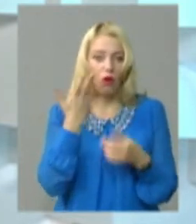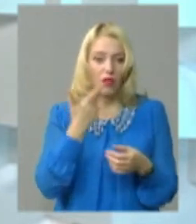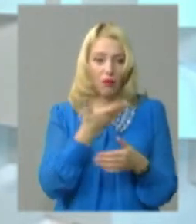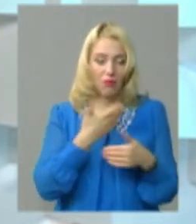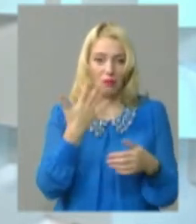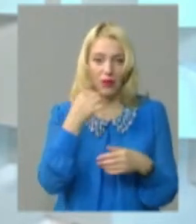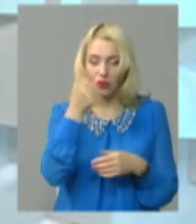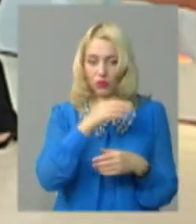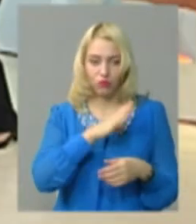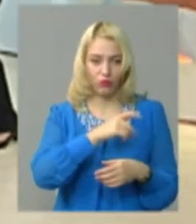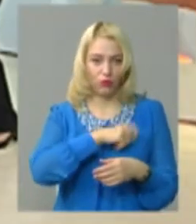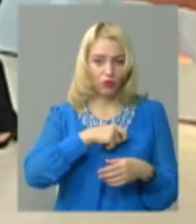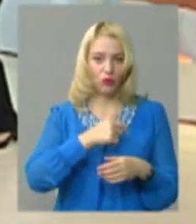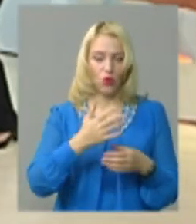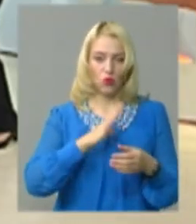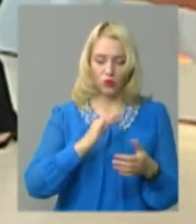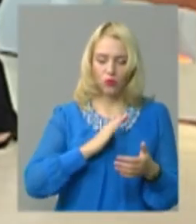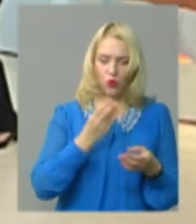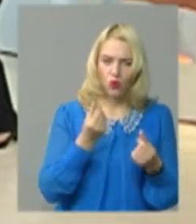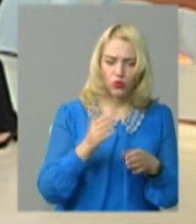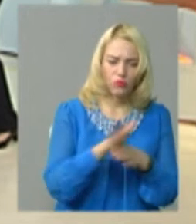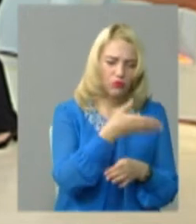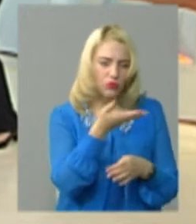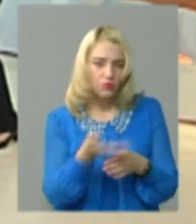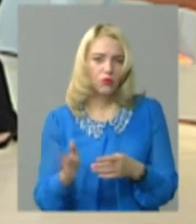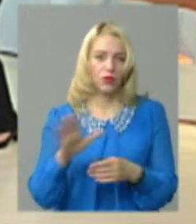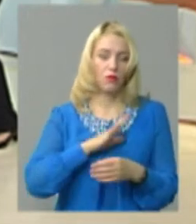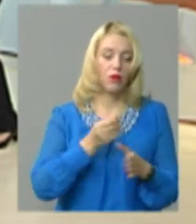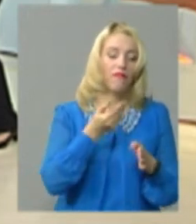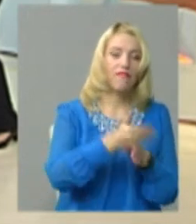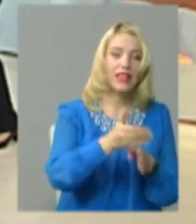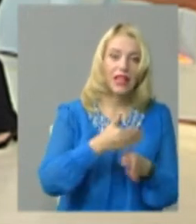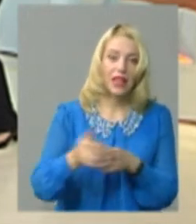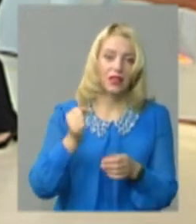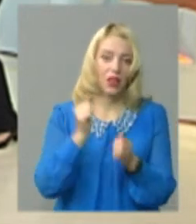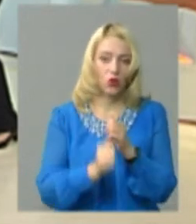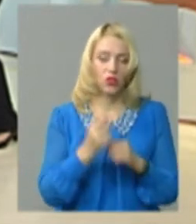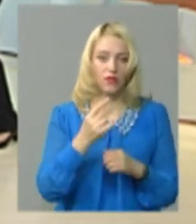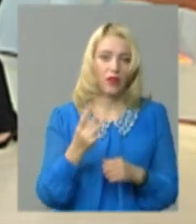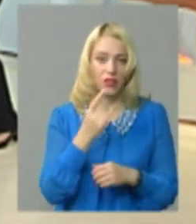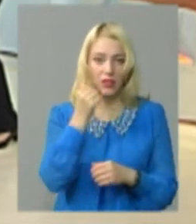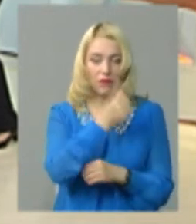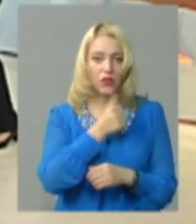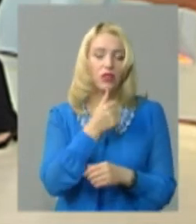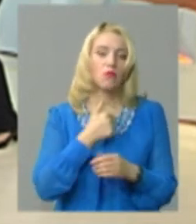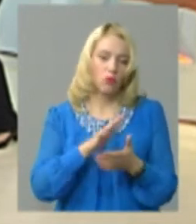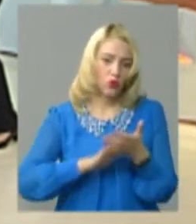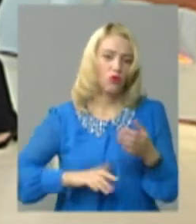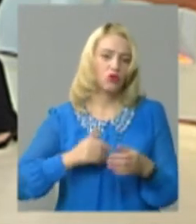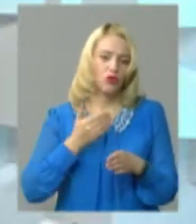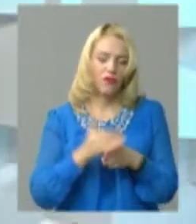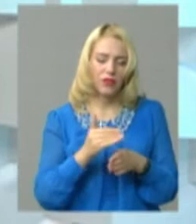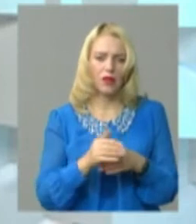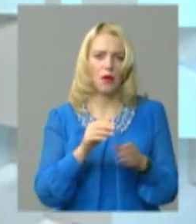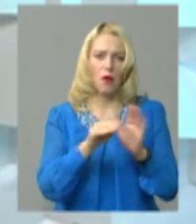коли ми були депутатом, у нас були коштів, у нас завжди був перерозподіл, ми завжди виділяли ці, на кожні два рази в рік ми продовжували там виділяти,